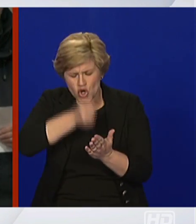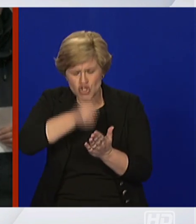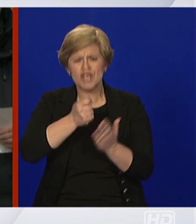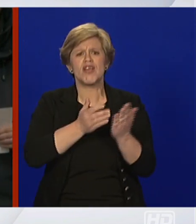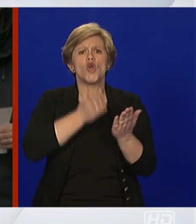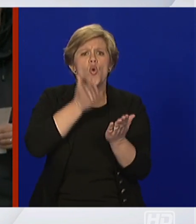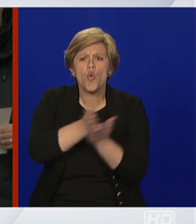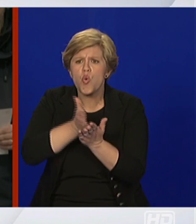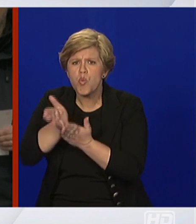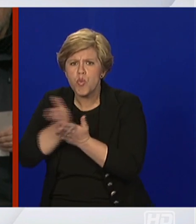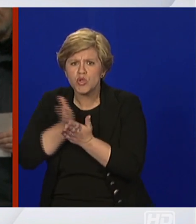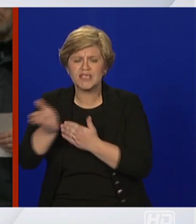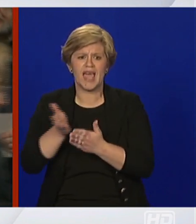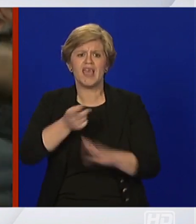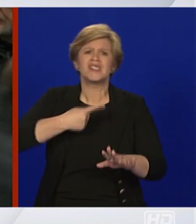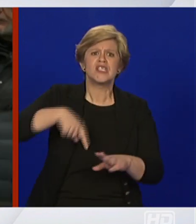i njih i naš. Hvala.